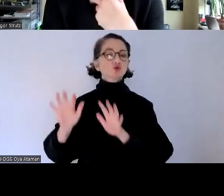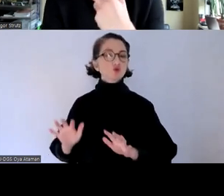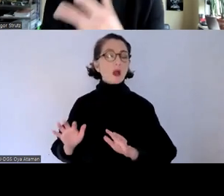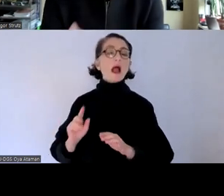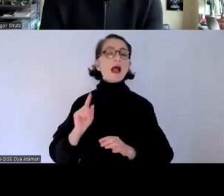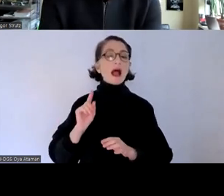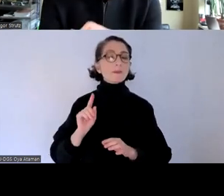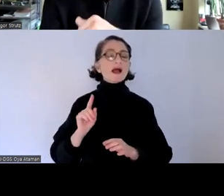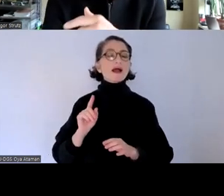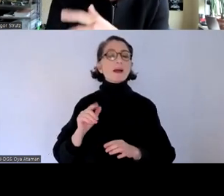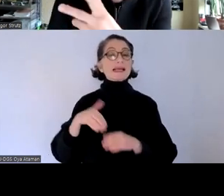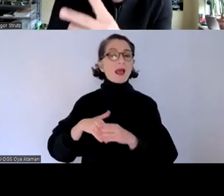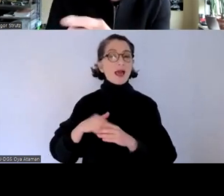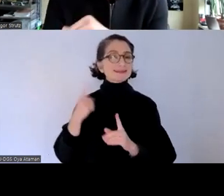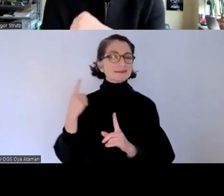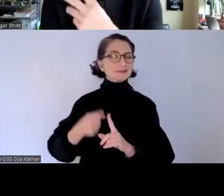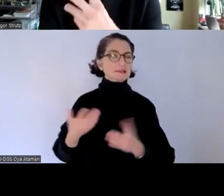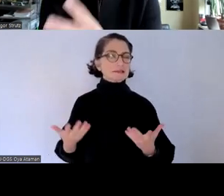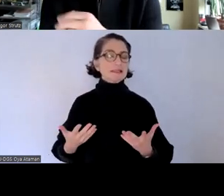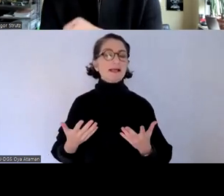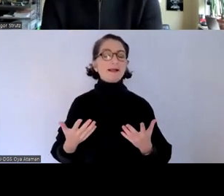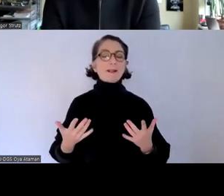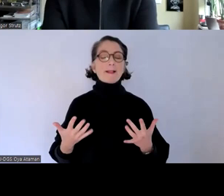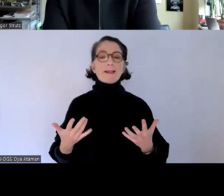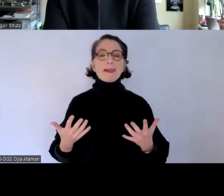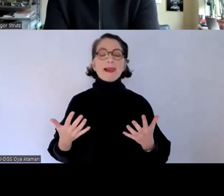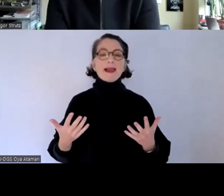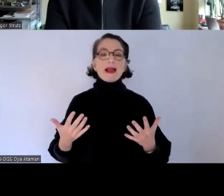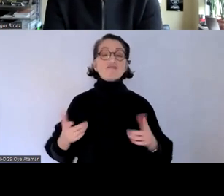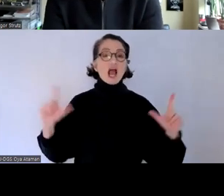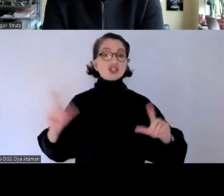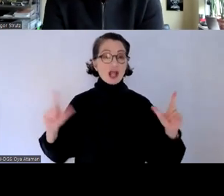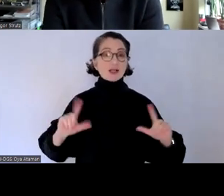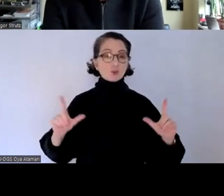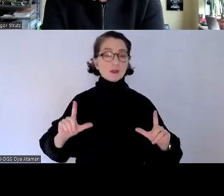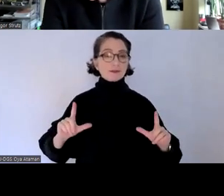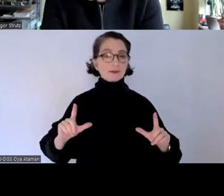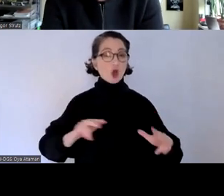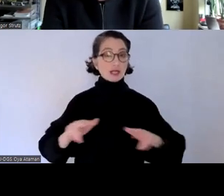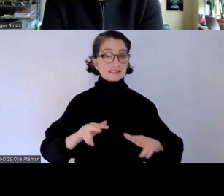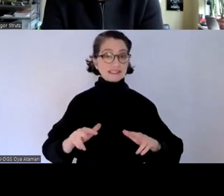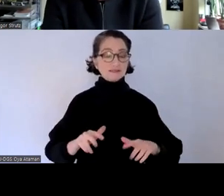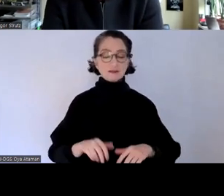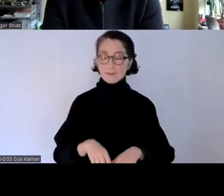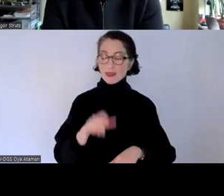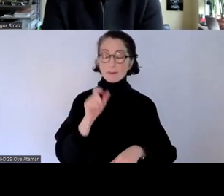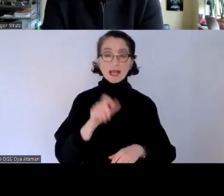ganz stark darum vor allem eben wirklich veranstaltungen zu machen menschen zusammenzubringen